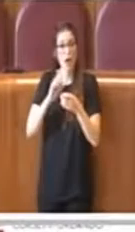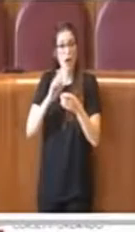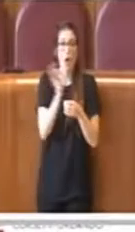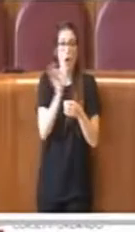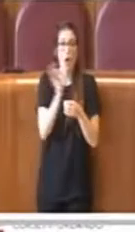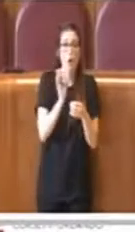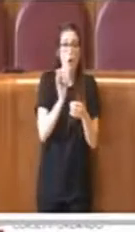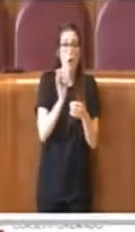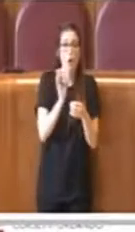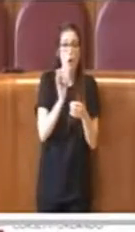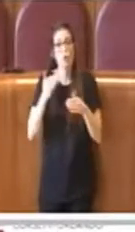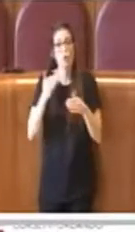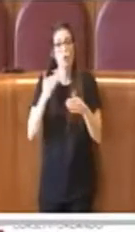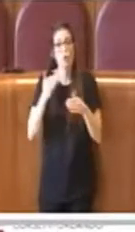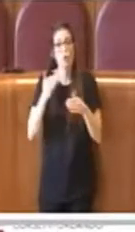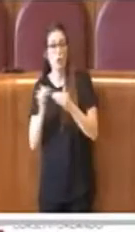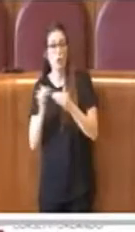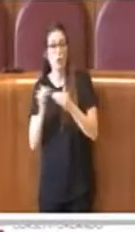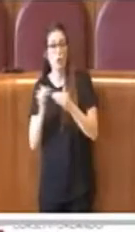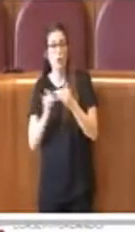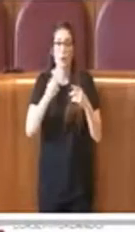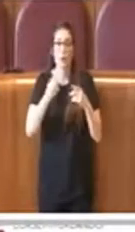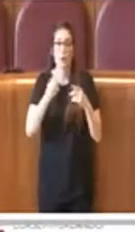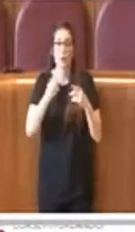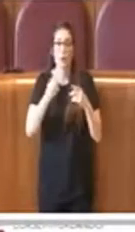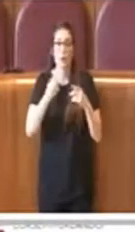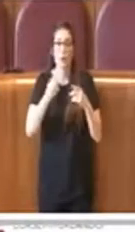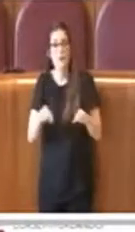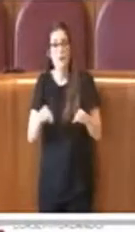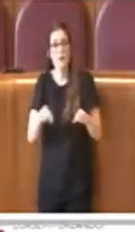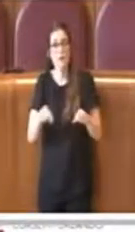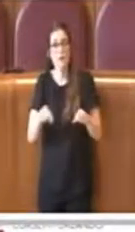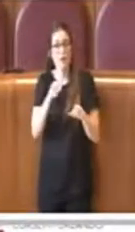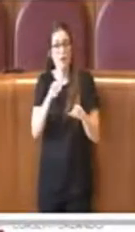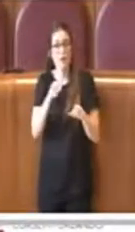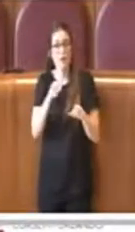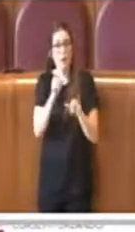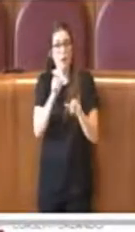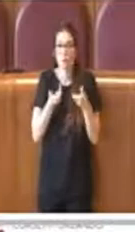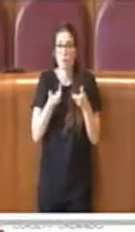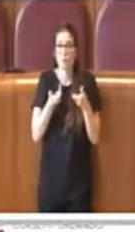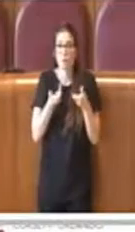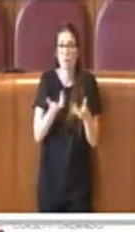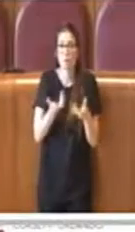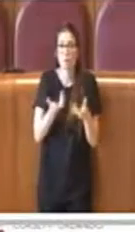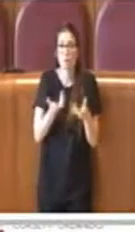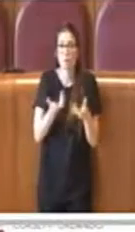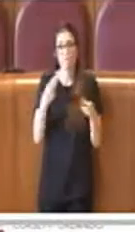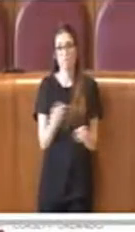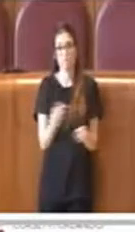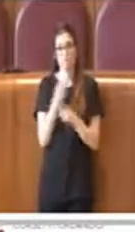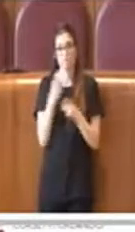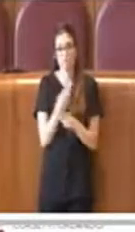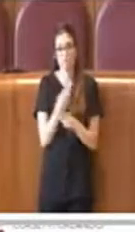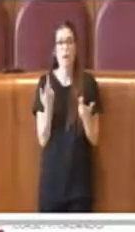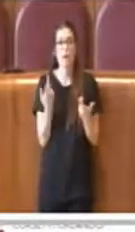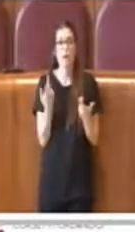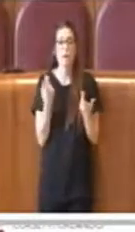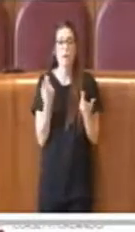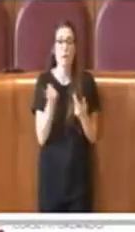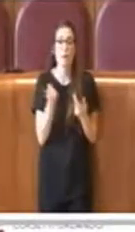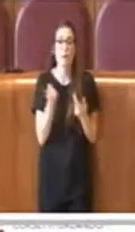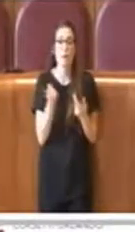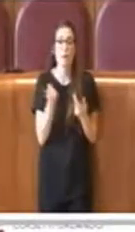minore incessività ad un organismo associativo sulla base della numerosità delle persone che questo rappresenta. Pertanto risulta più